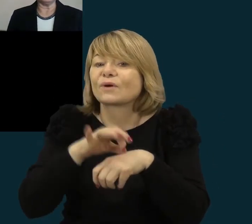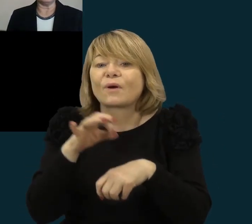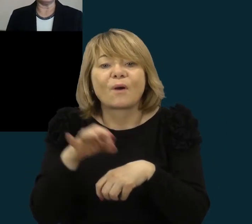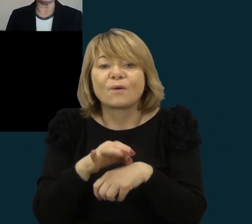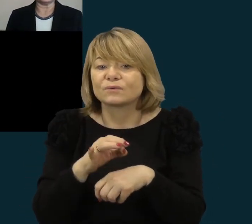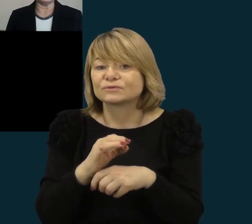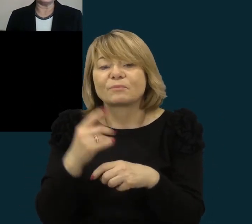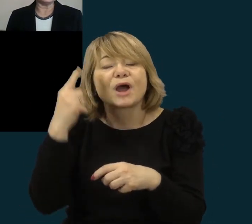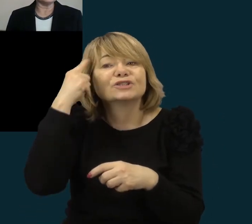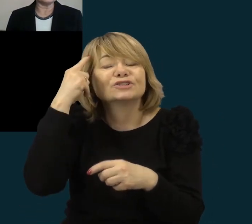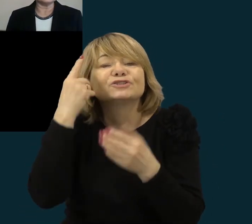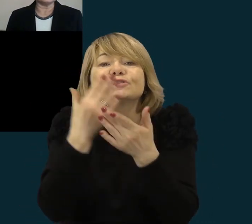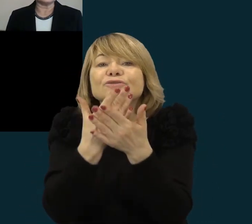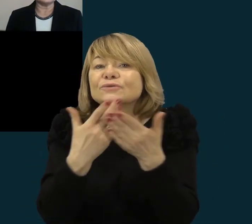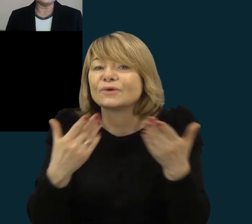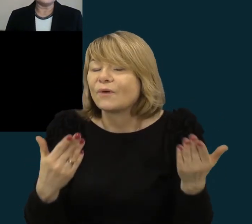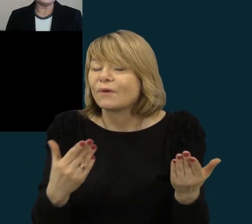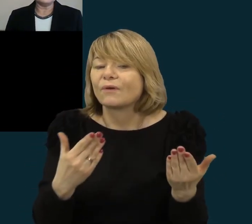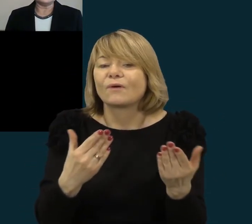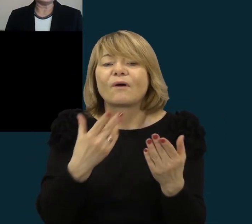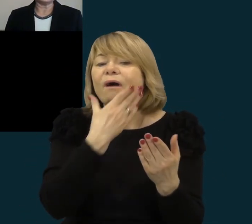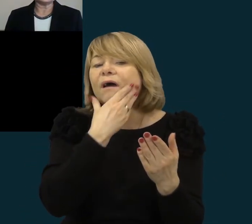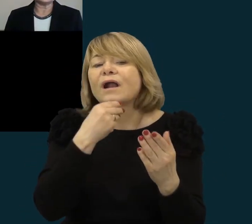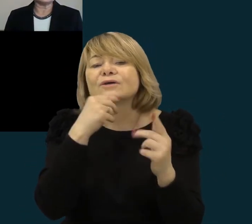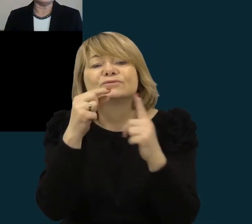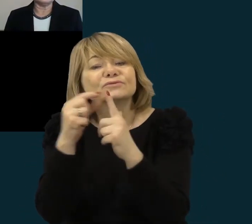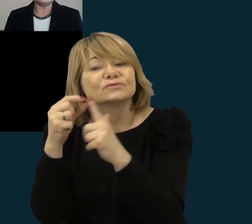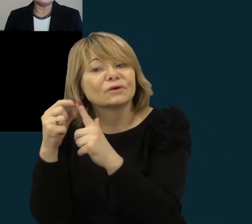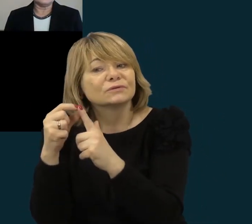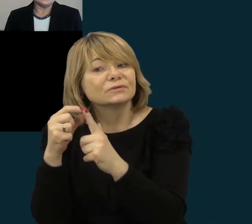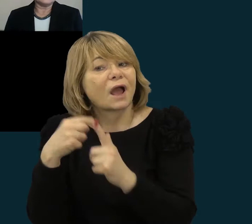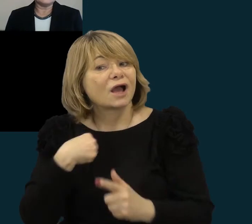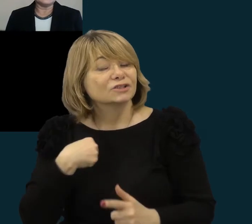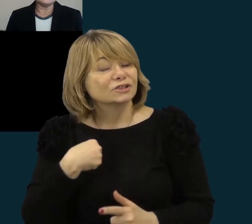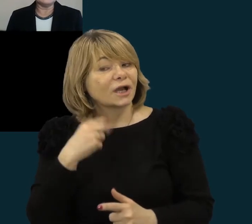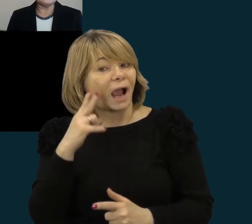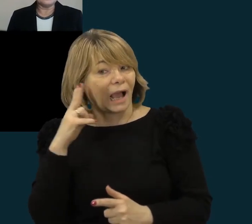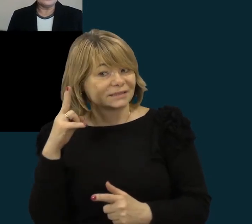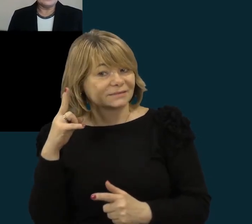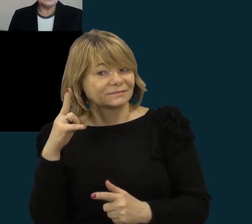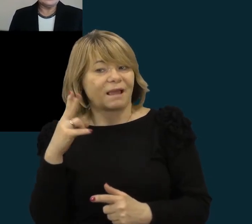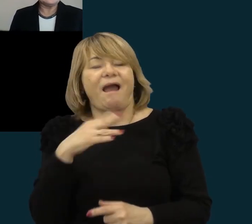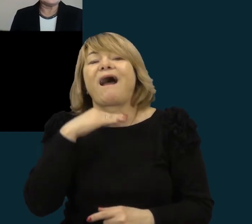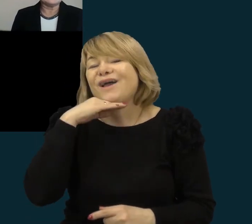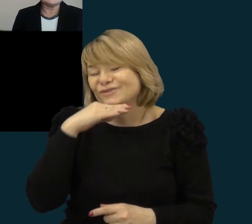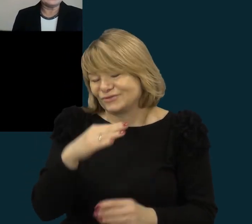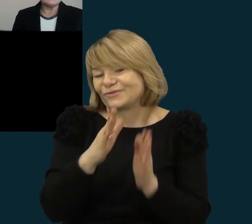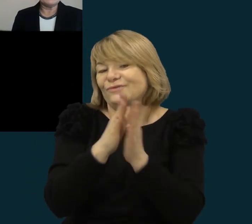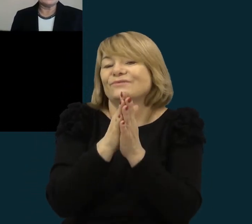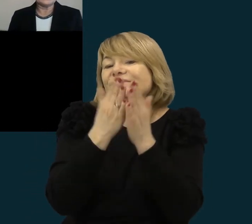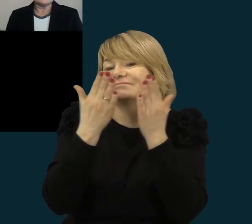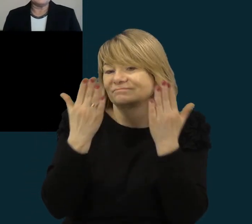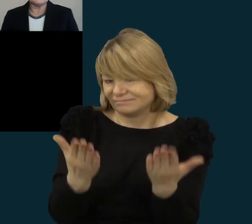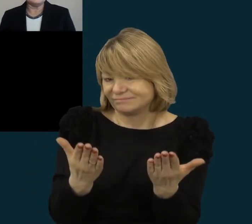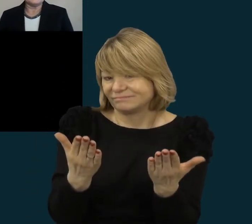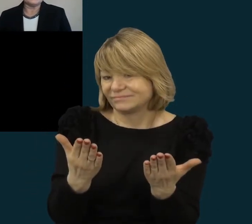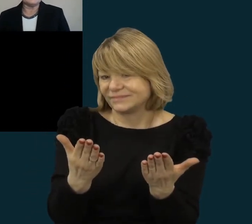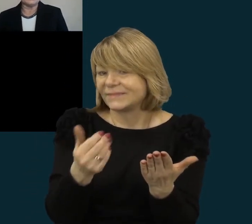žinių logus ir labai gražių žodžius. Kas ta ši esu? Aišku, knyga. Ir jeigu jūs